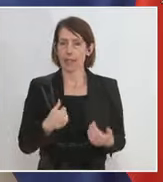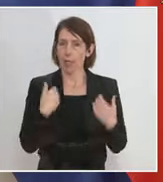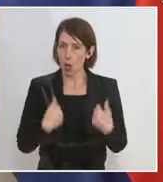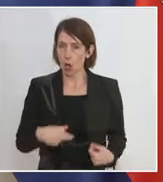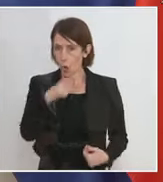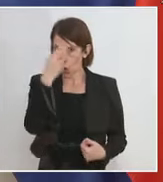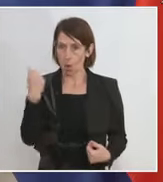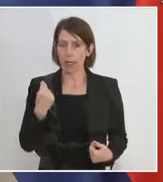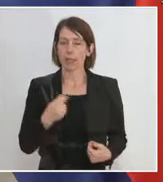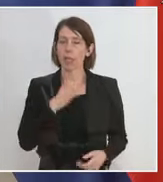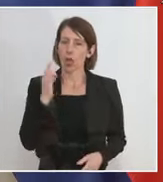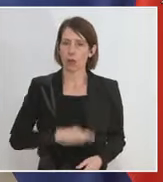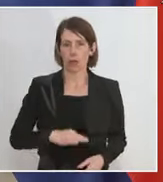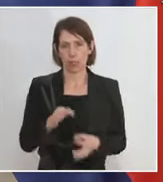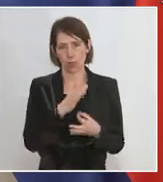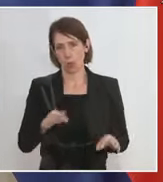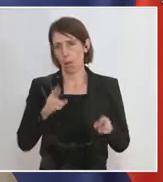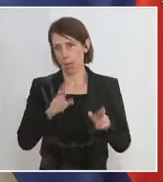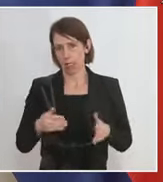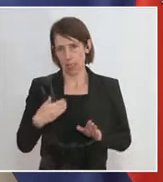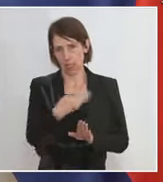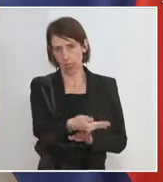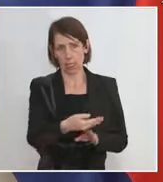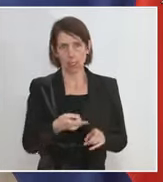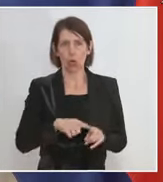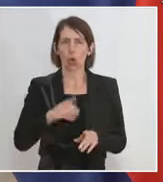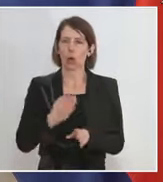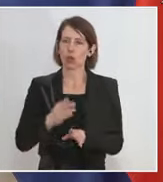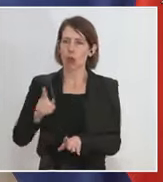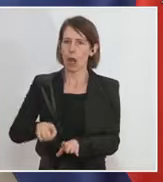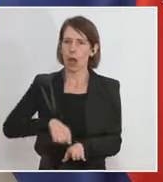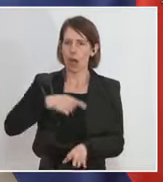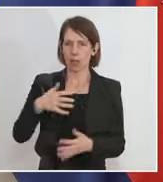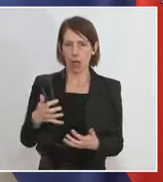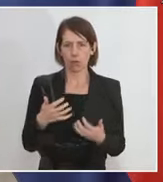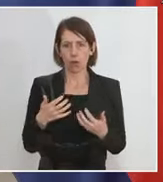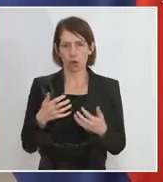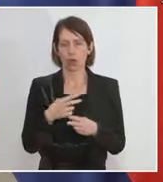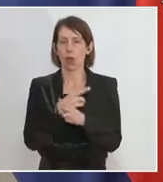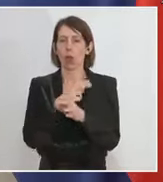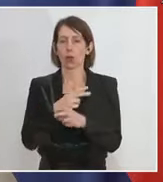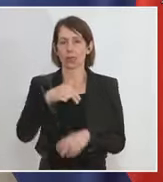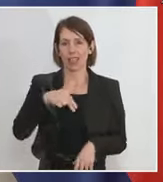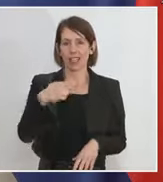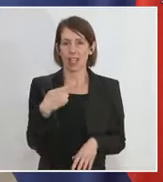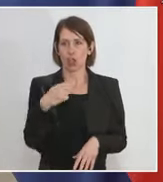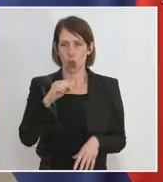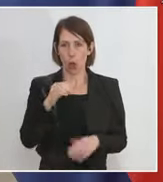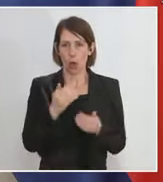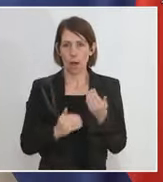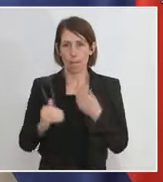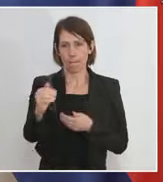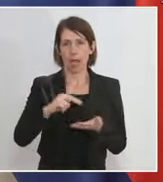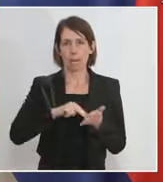besser gerecht werden und zweitens einem langgehegten Wunsch der österreichischen NGOs nach mehr Planbarkeit, nach mehr